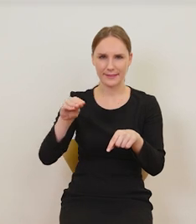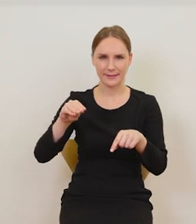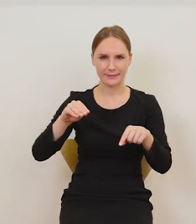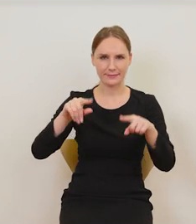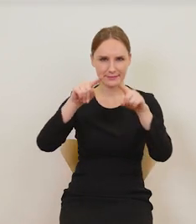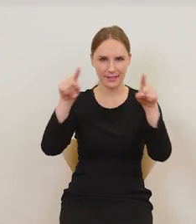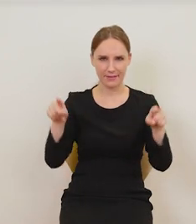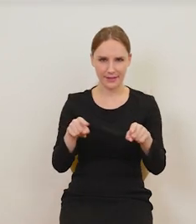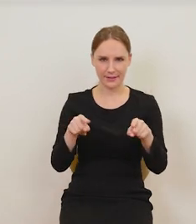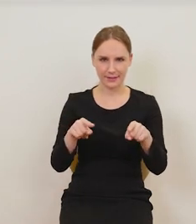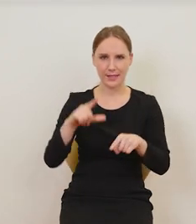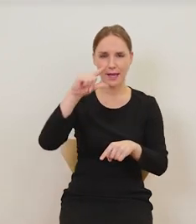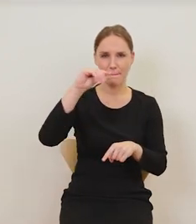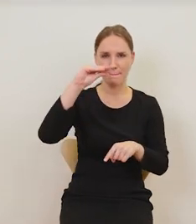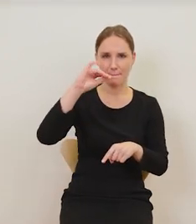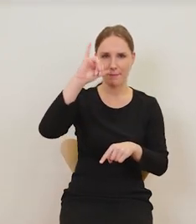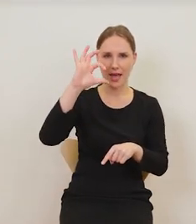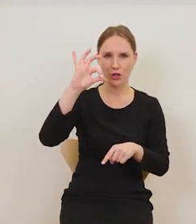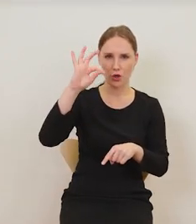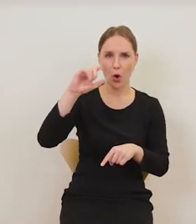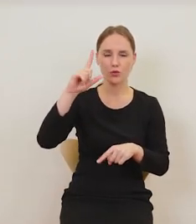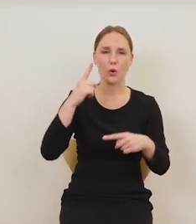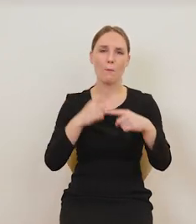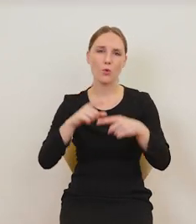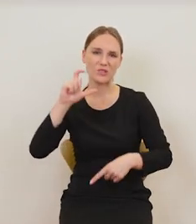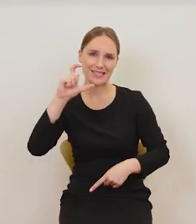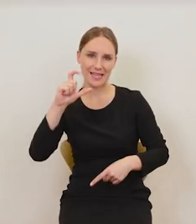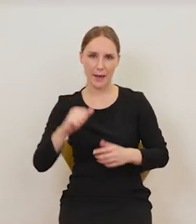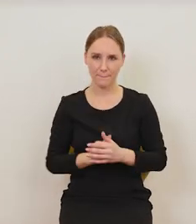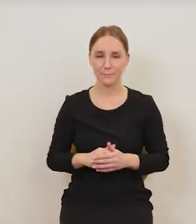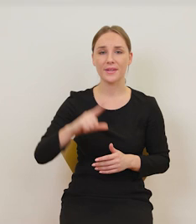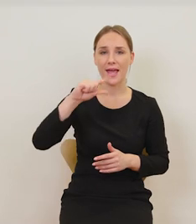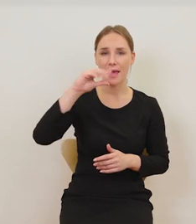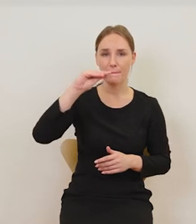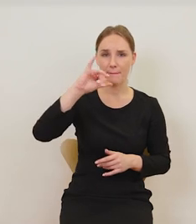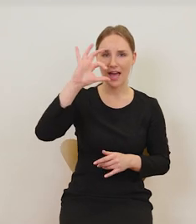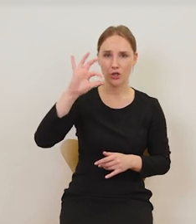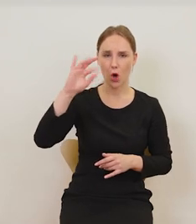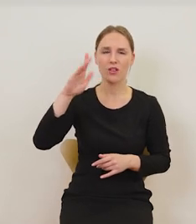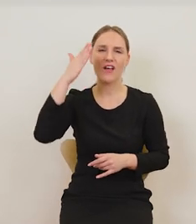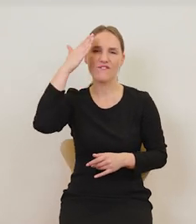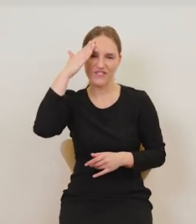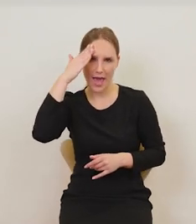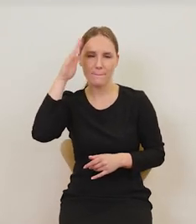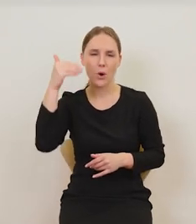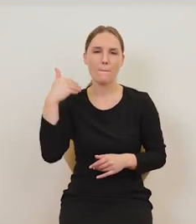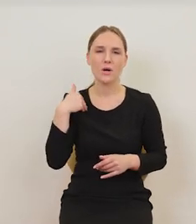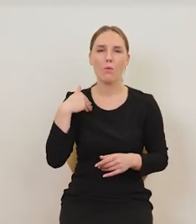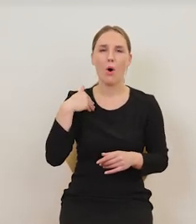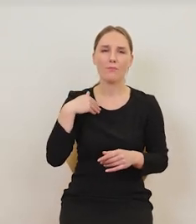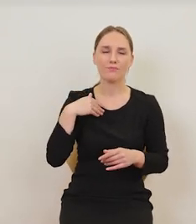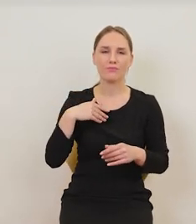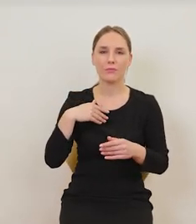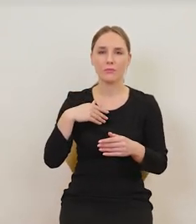nawiasie PJ plus C. PJ wiadomo, ekstrakt z kaktusa